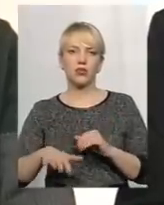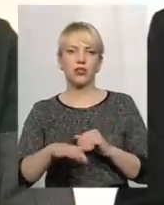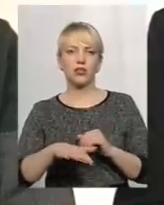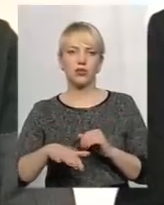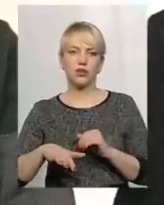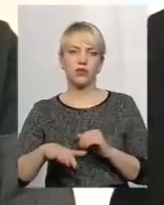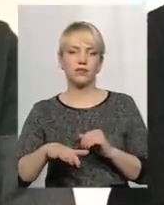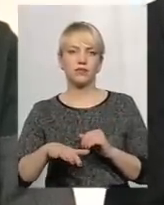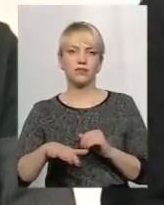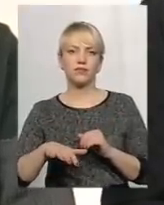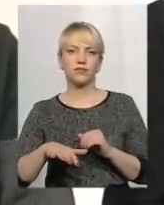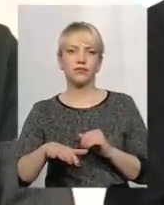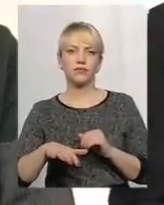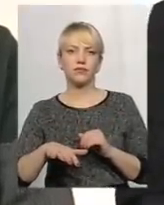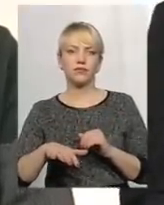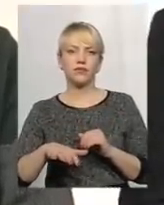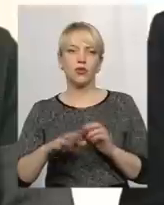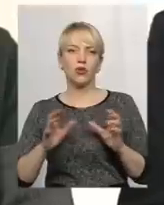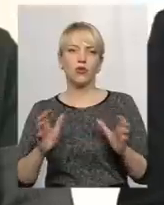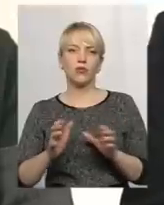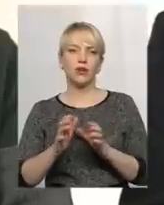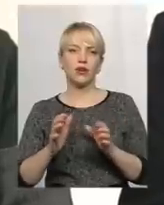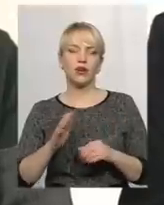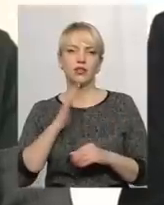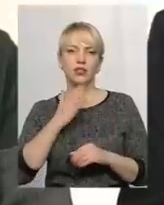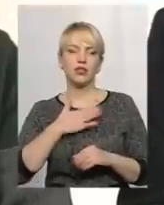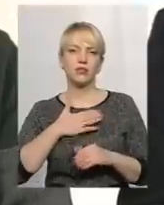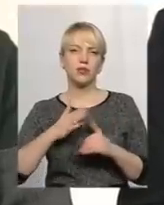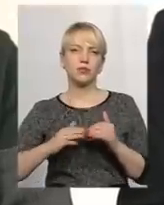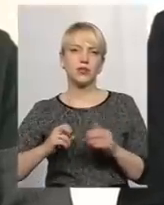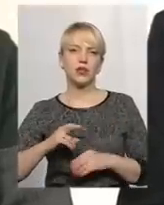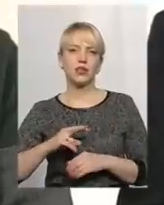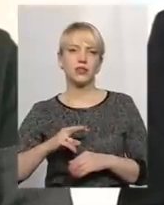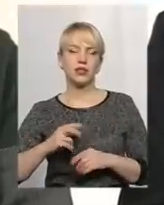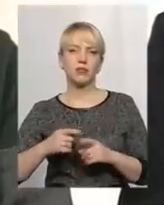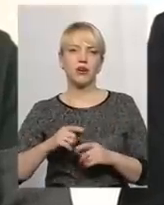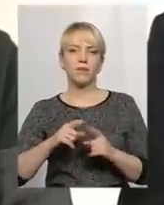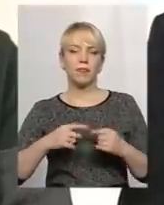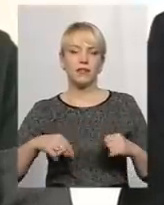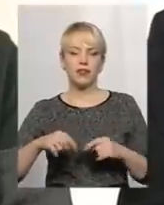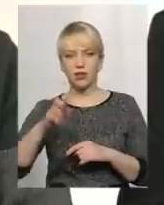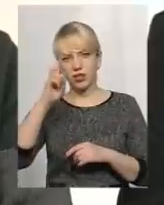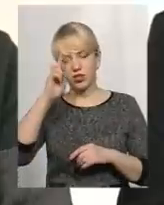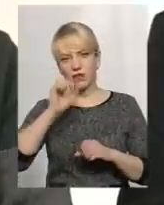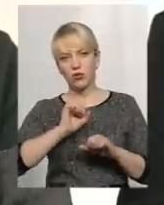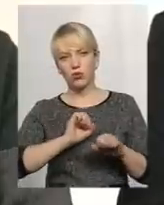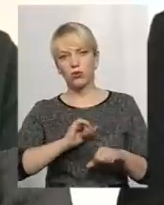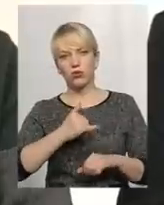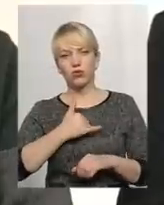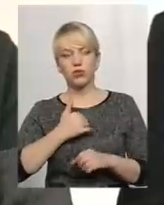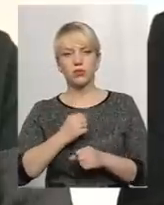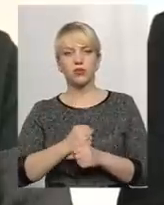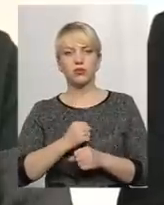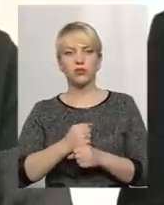оберігається нашими спеціалістами відділом державної охорони. У нас працює